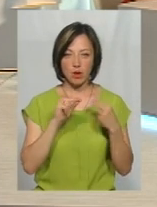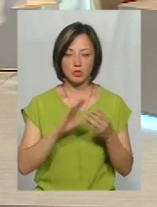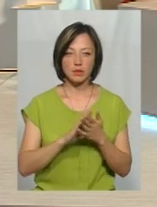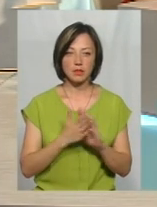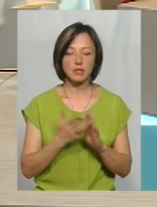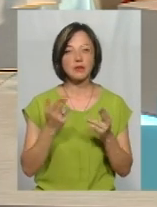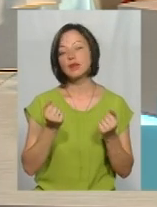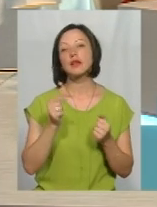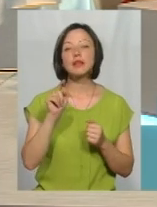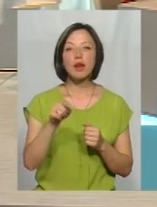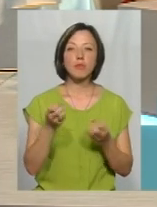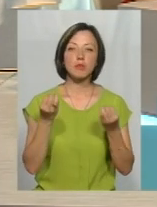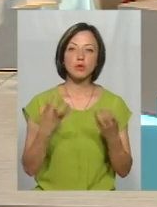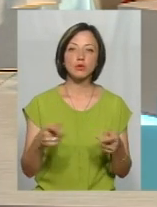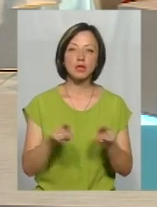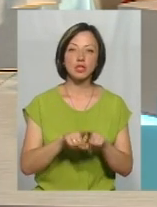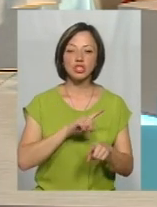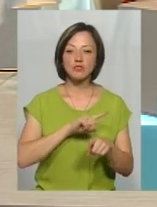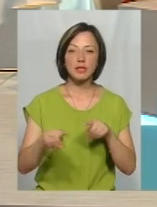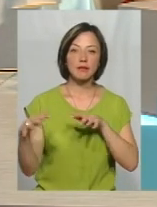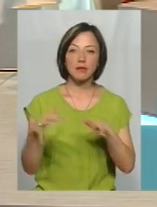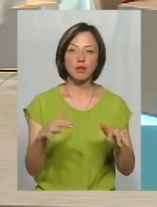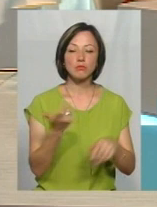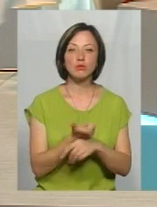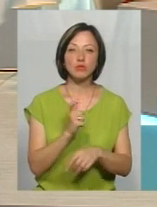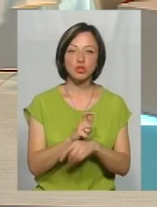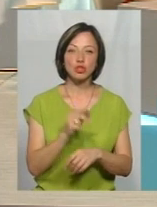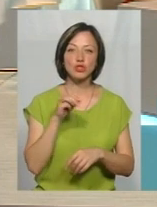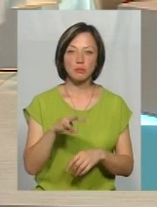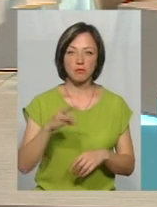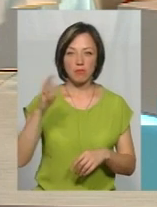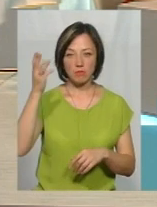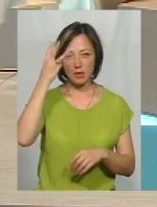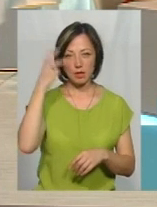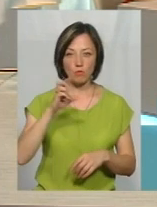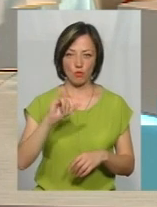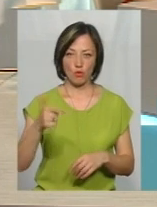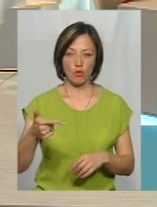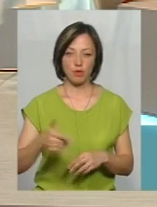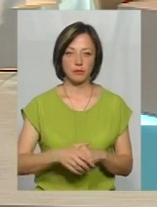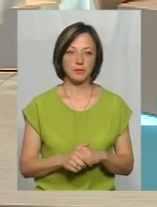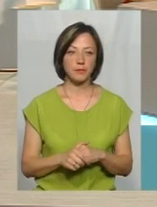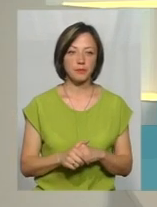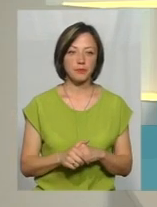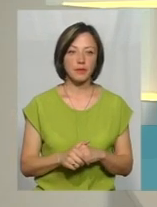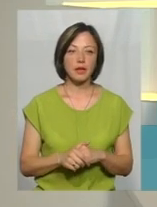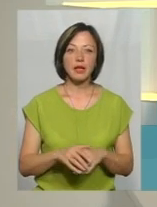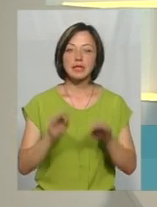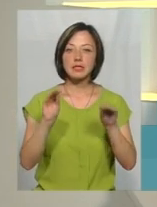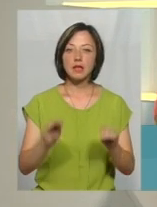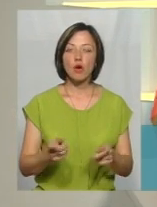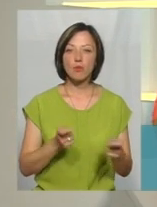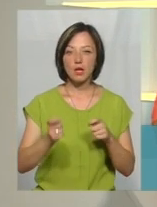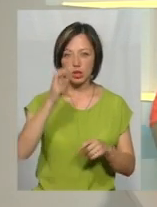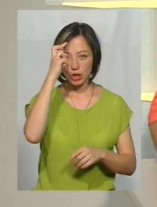Там просто швидкість течії набагато більша, наприклад, нашого Південного Буга. За даними управління